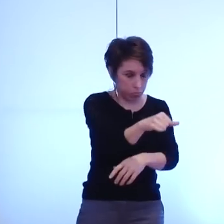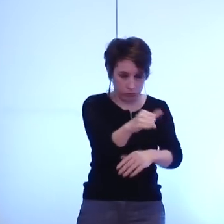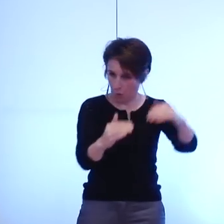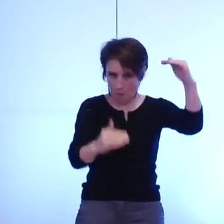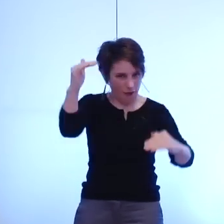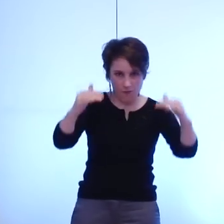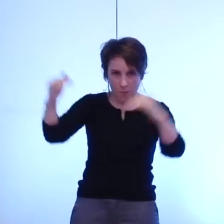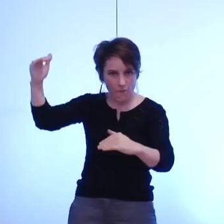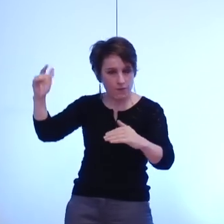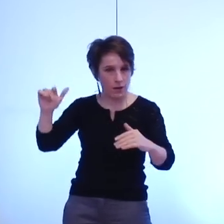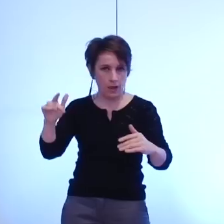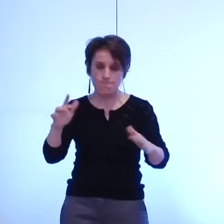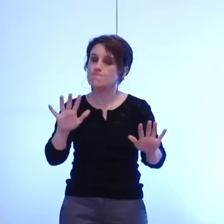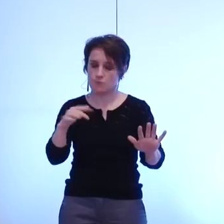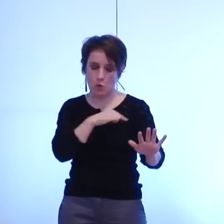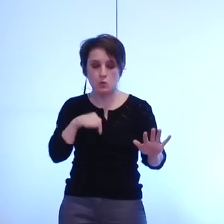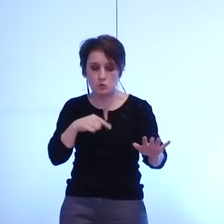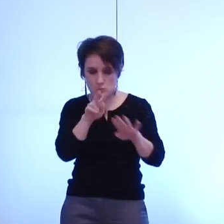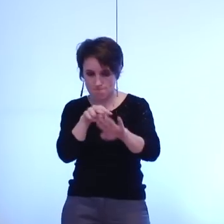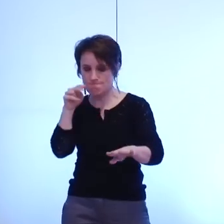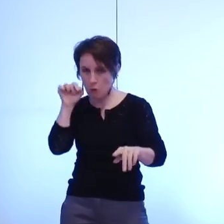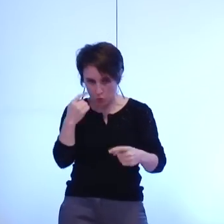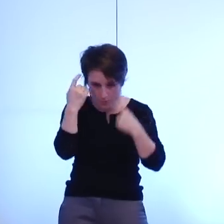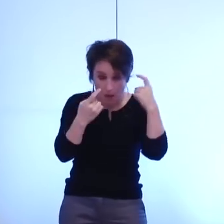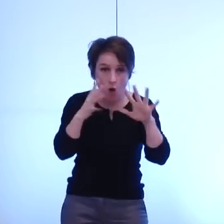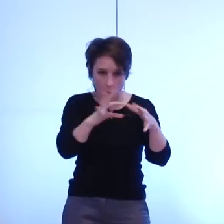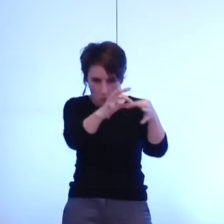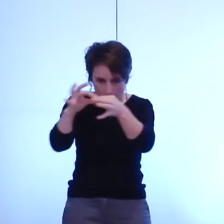centrales demain de la fabrication de cette métropole